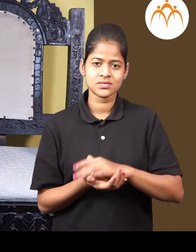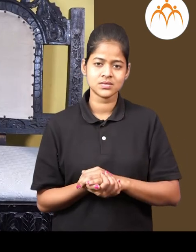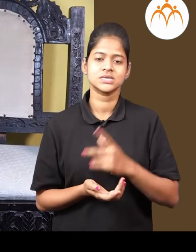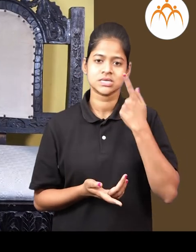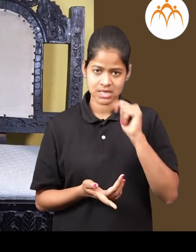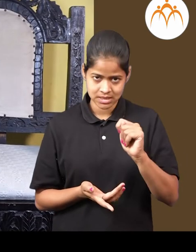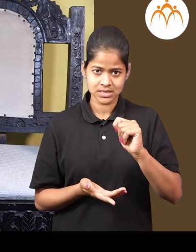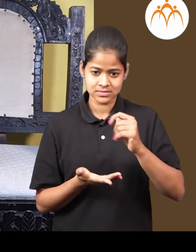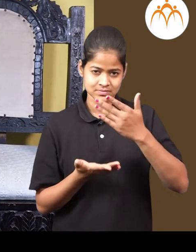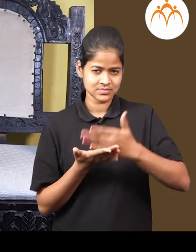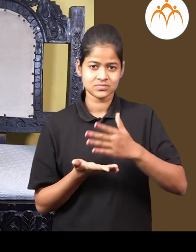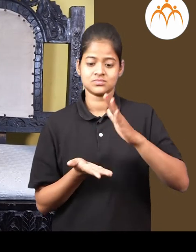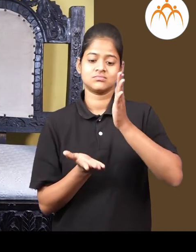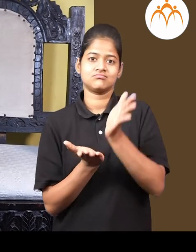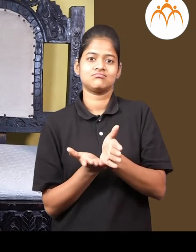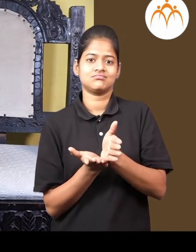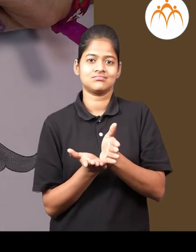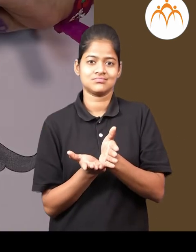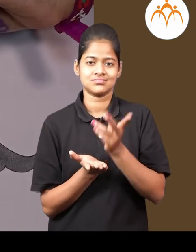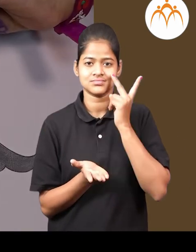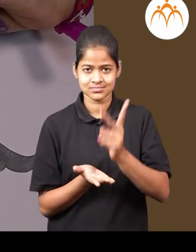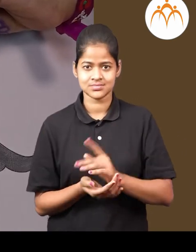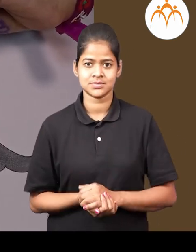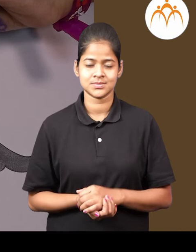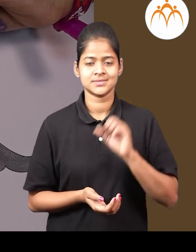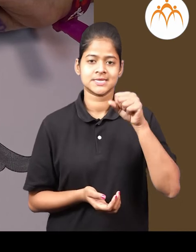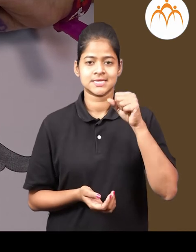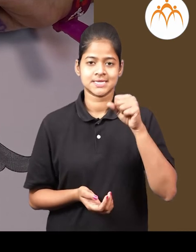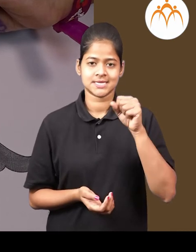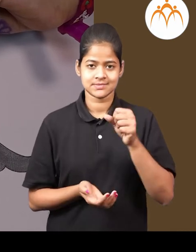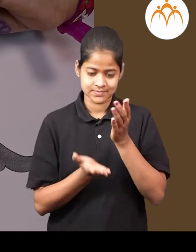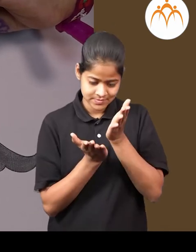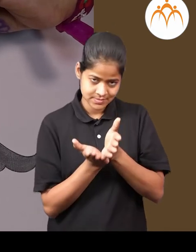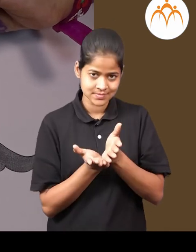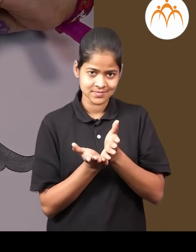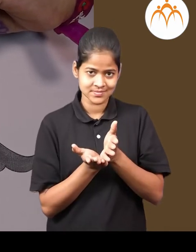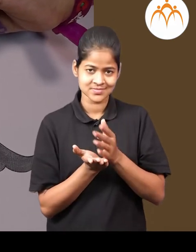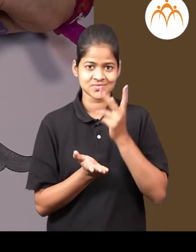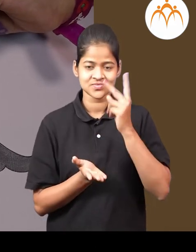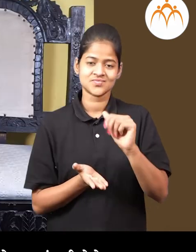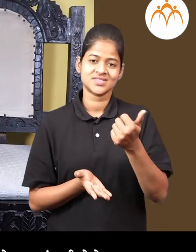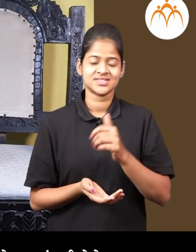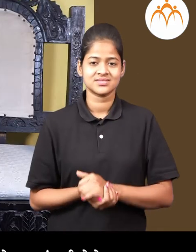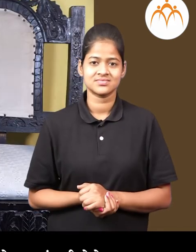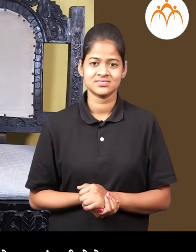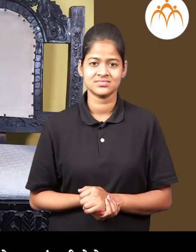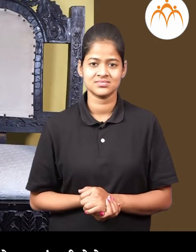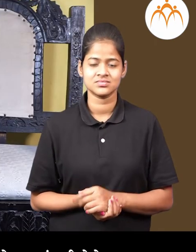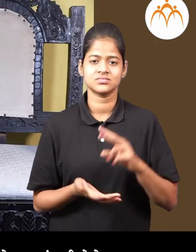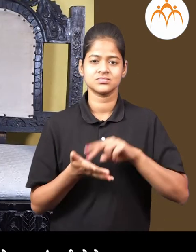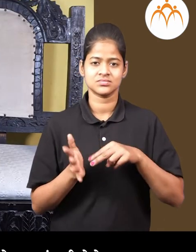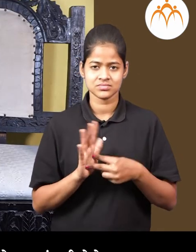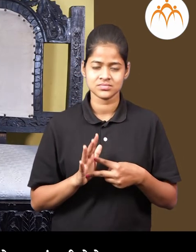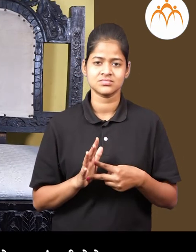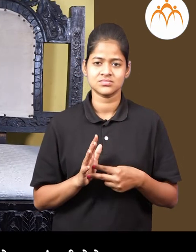तु दुसरी कडे ठिकानी बक्ताना, आर्शात। हो, आता दिसते। मंजे,